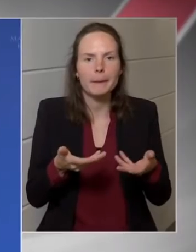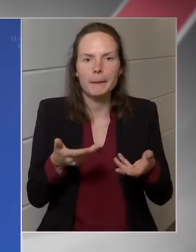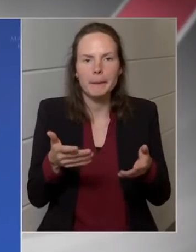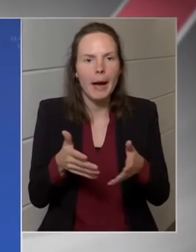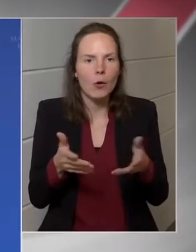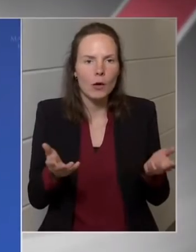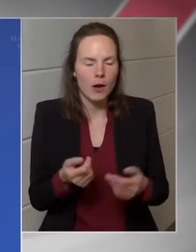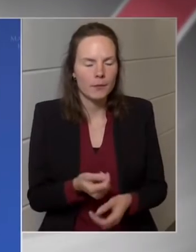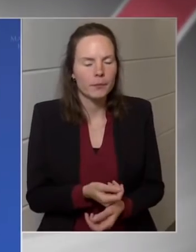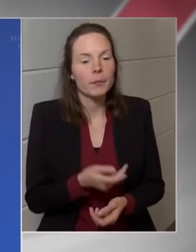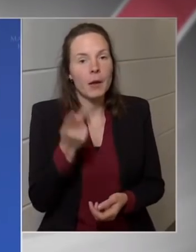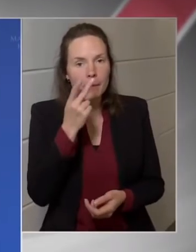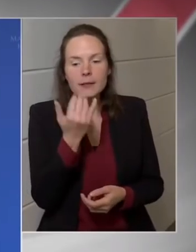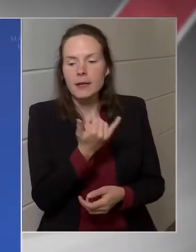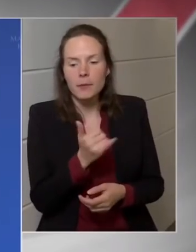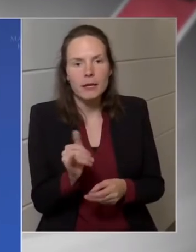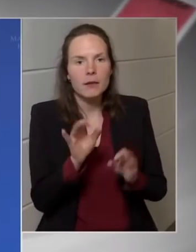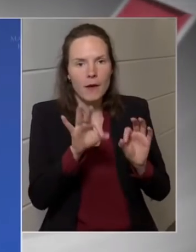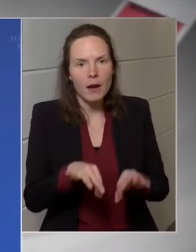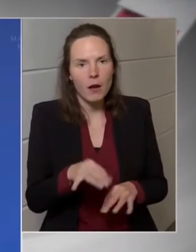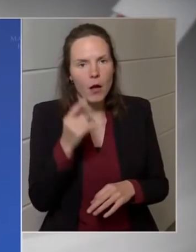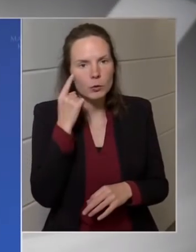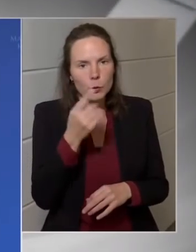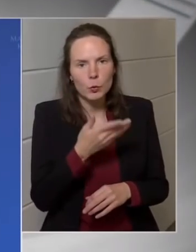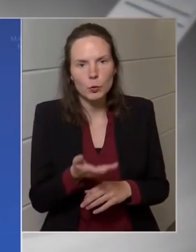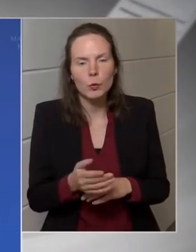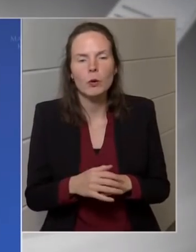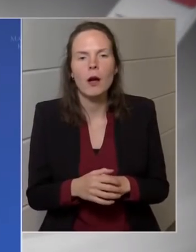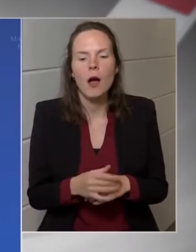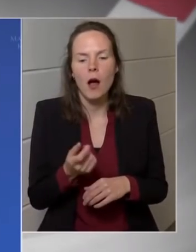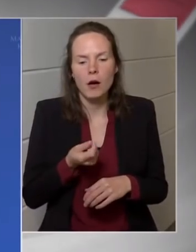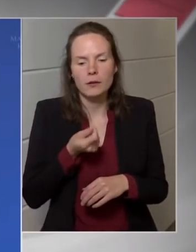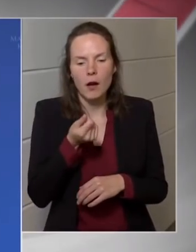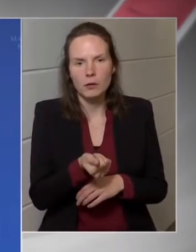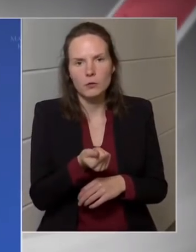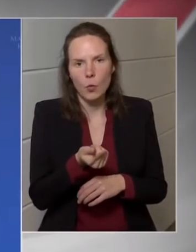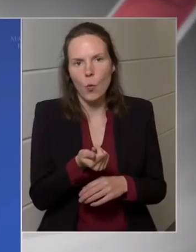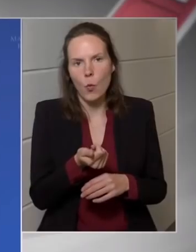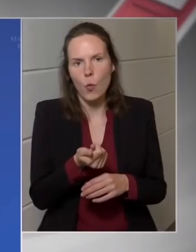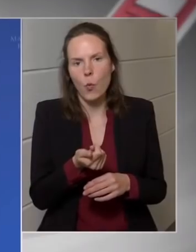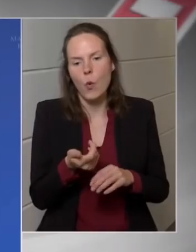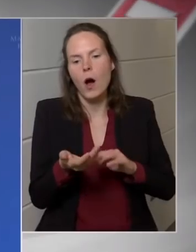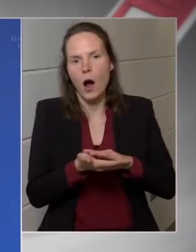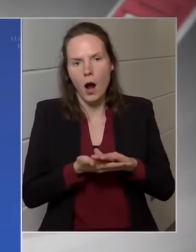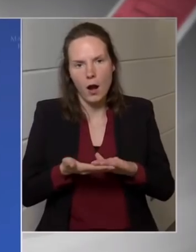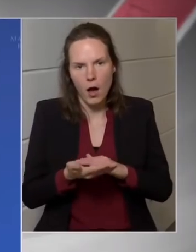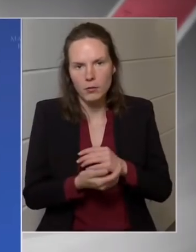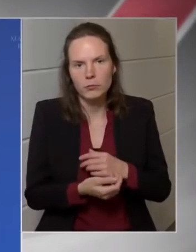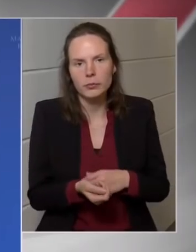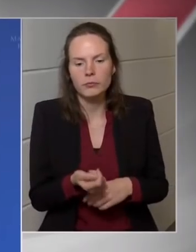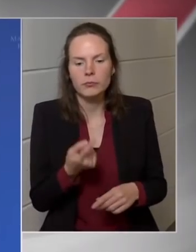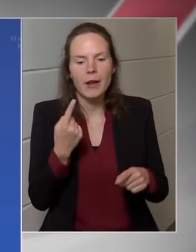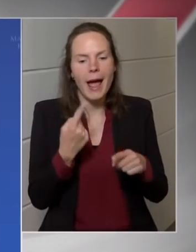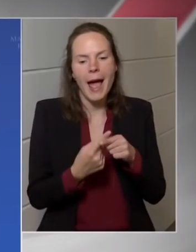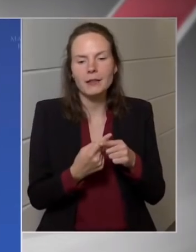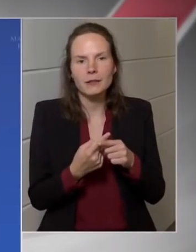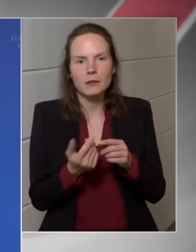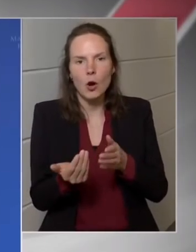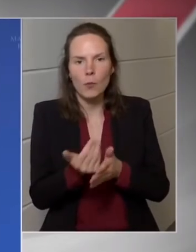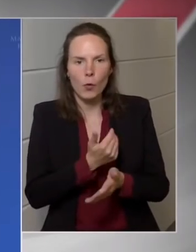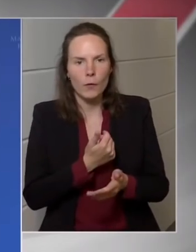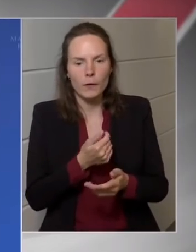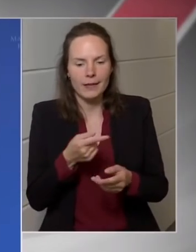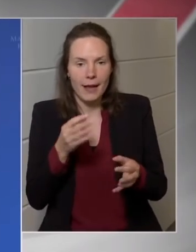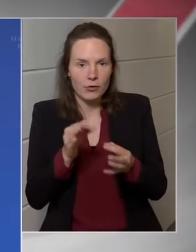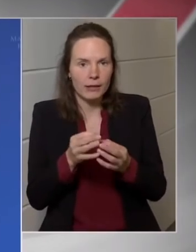tudjuk természetesen. Maga az adó alapja minden egyes extra profitadó esetén ismert,